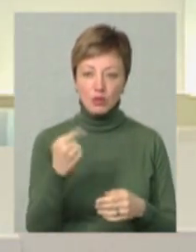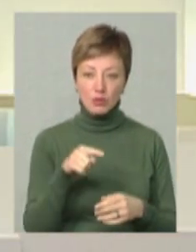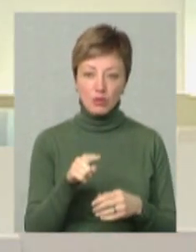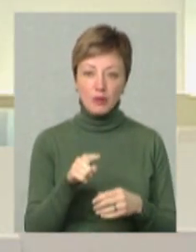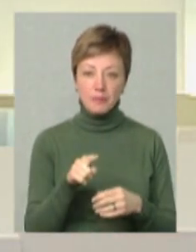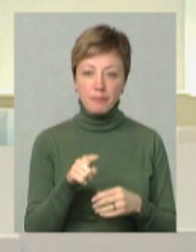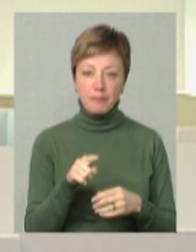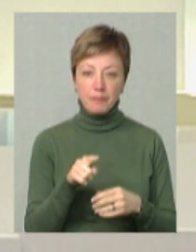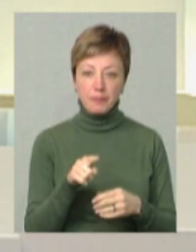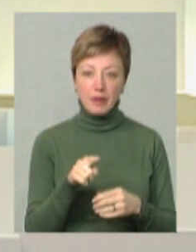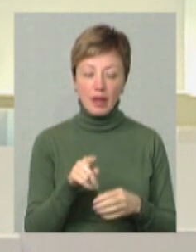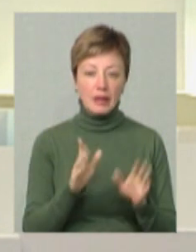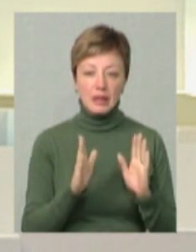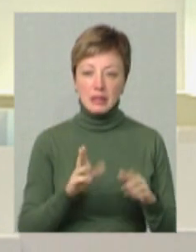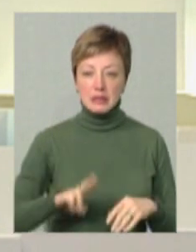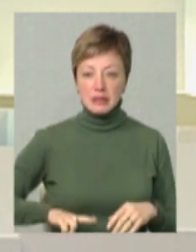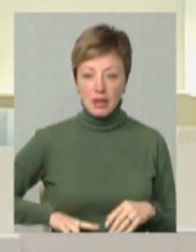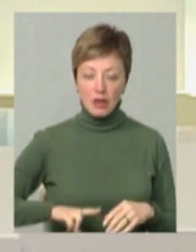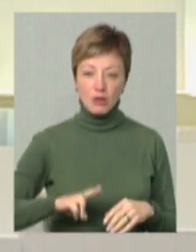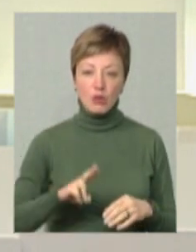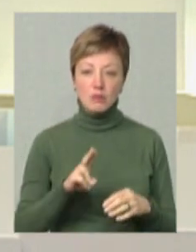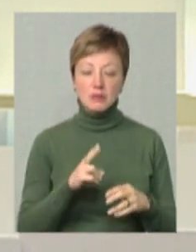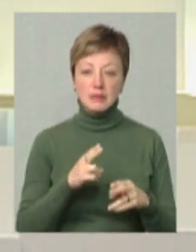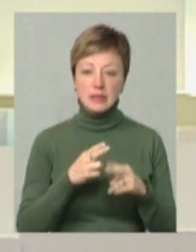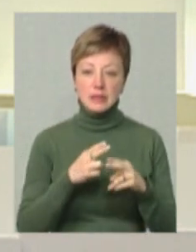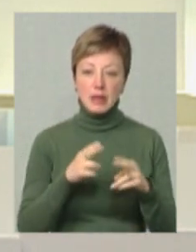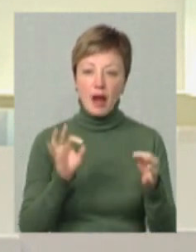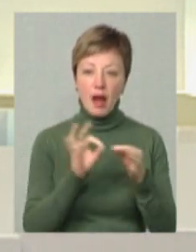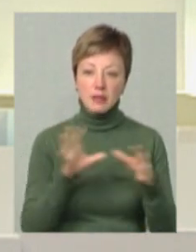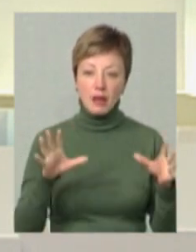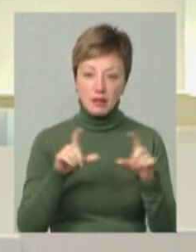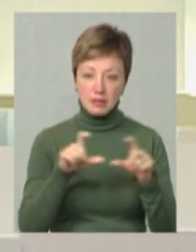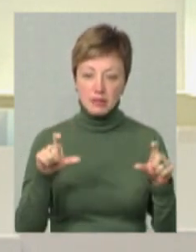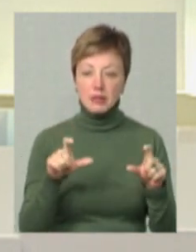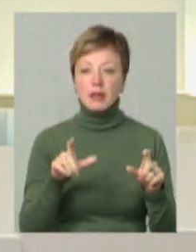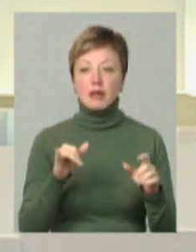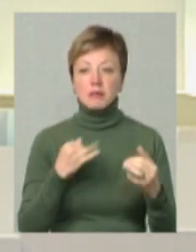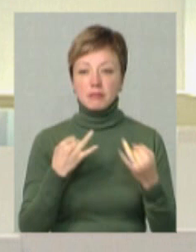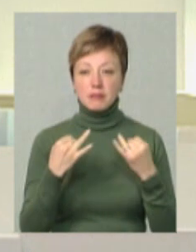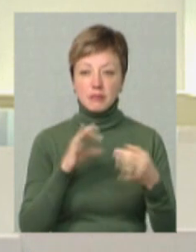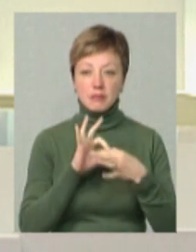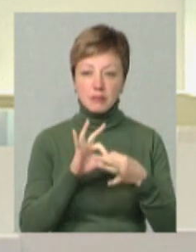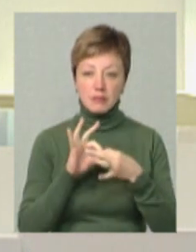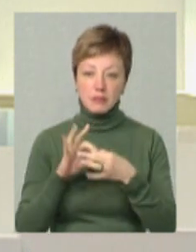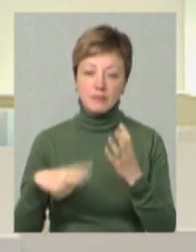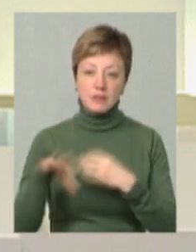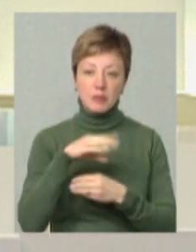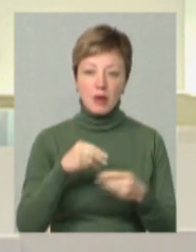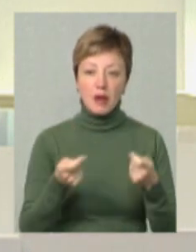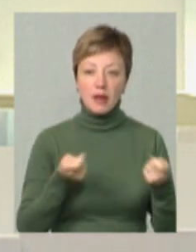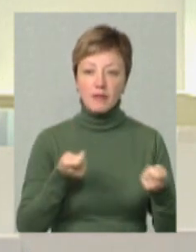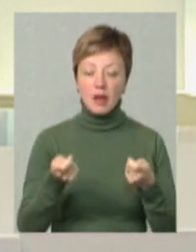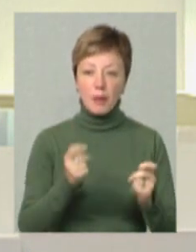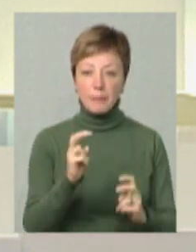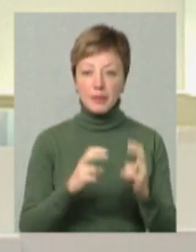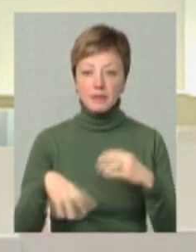не тільки з директором станції підтримуємо зв'язок, спілкуємося зі всіма керівниками